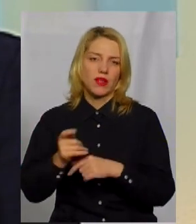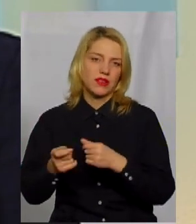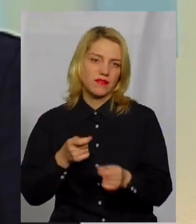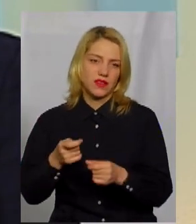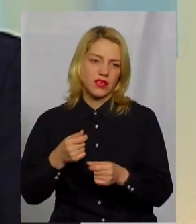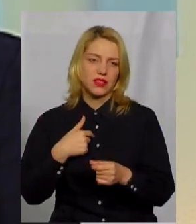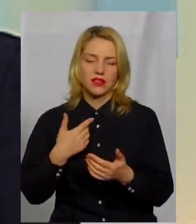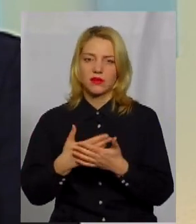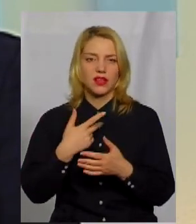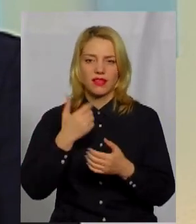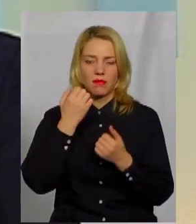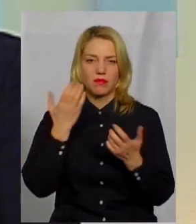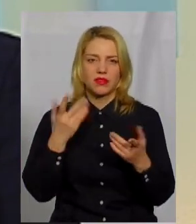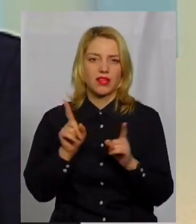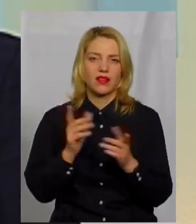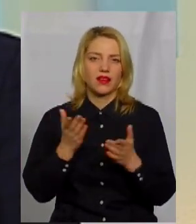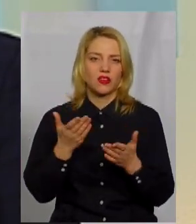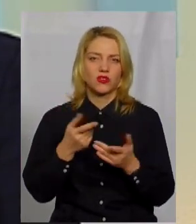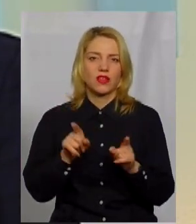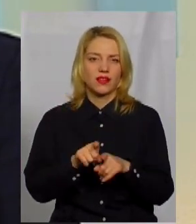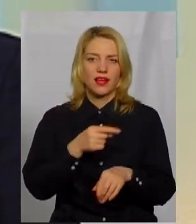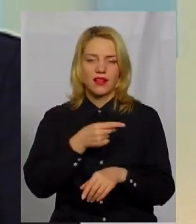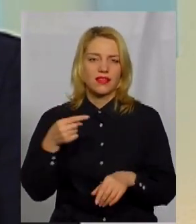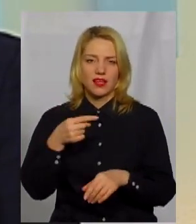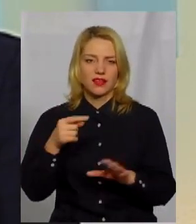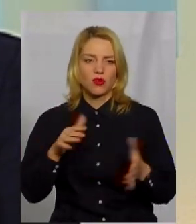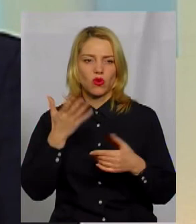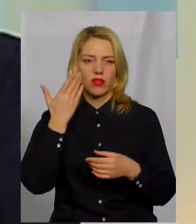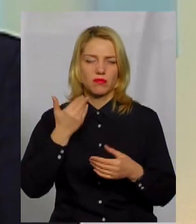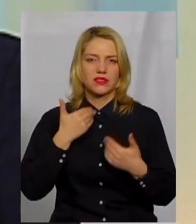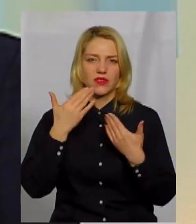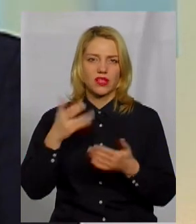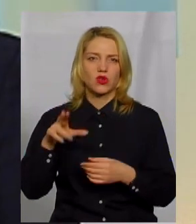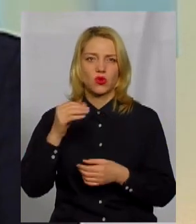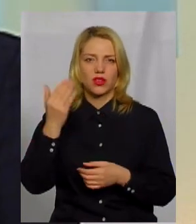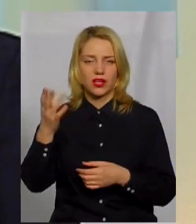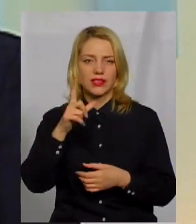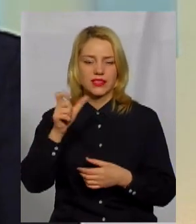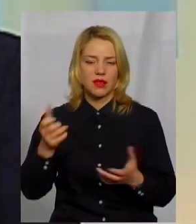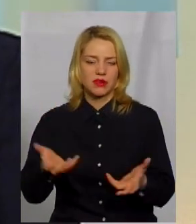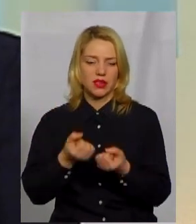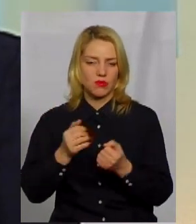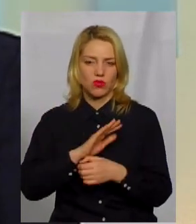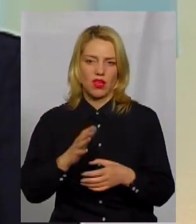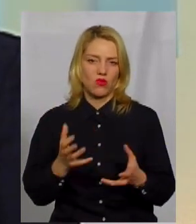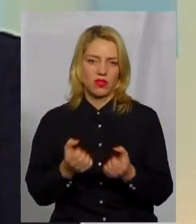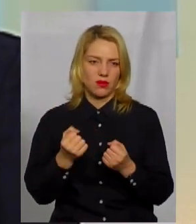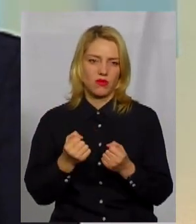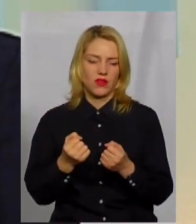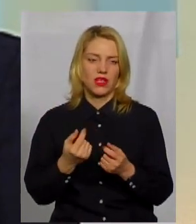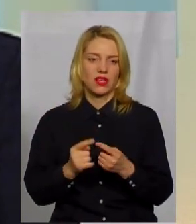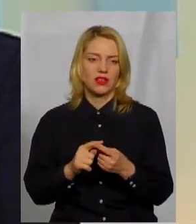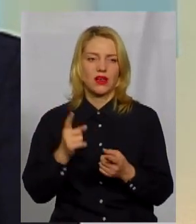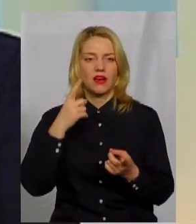в принципі, я не пам'ятаю якихось негативних таких моментів, коли ми, звертаючись до них за підтримкою, не отримували її в